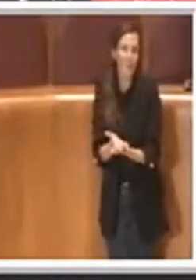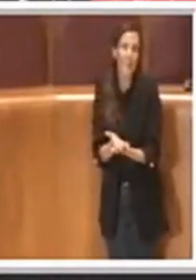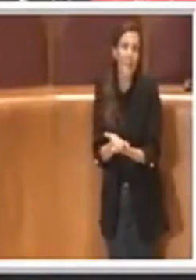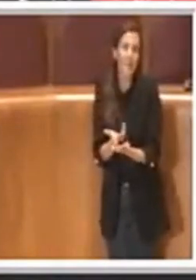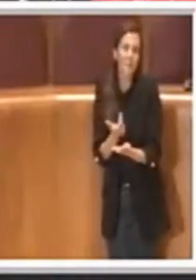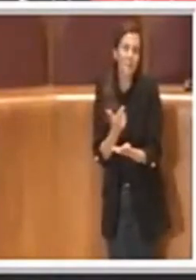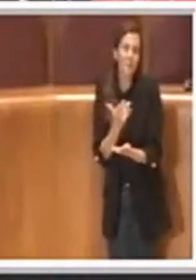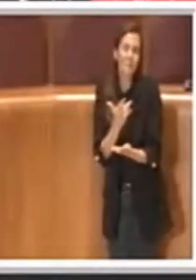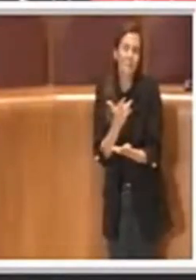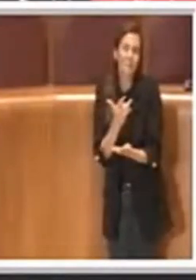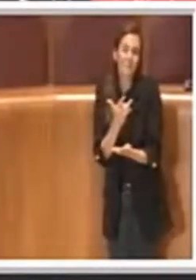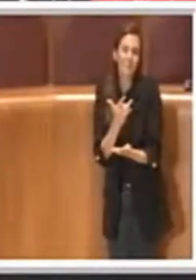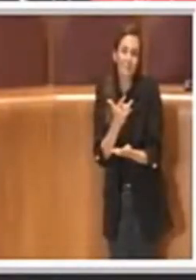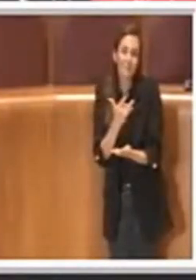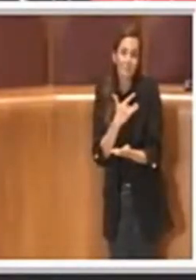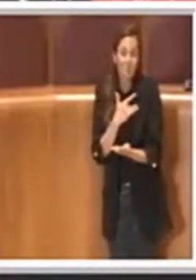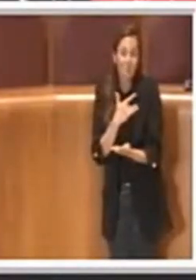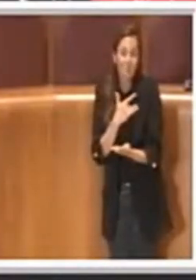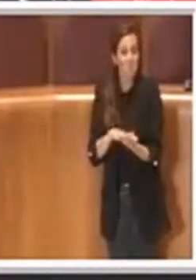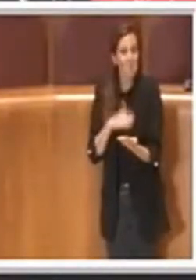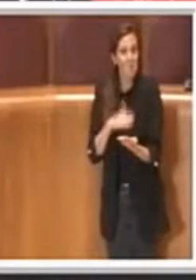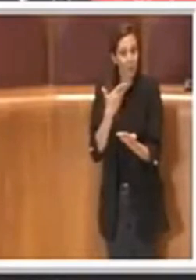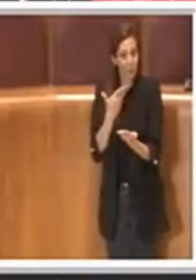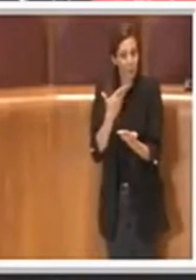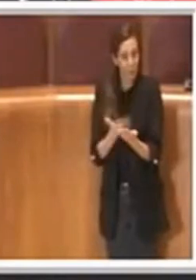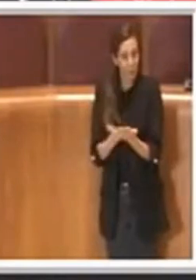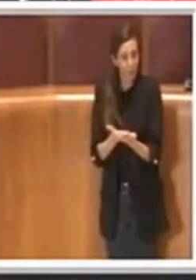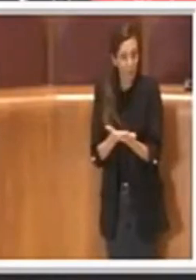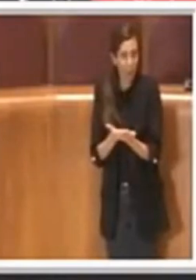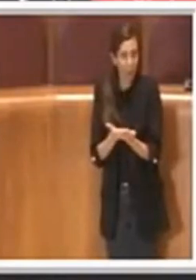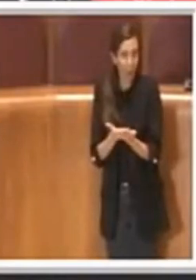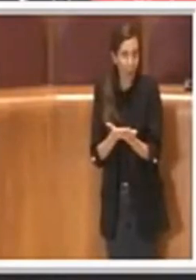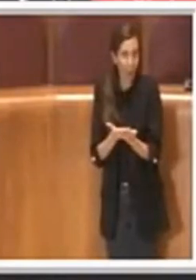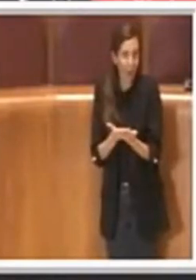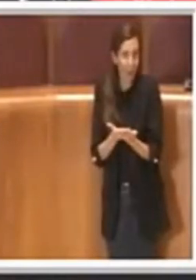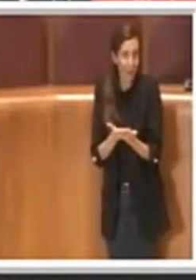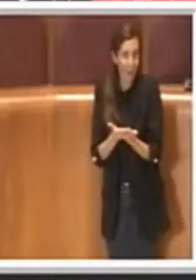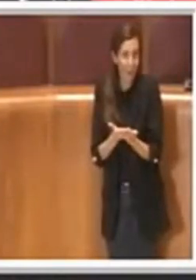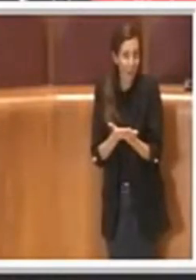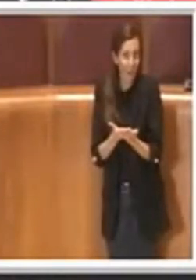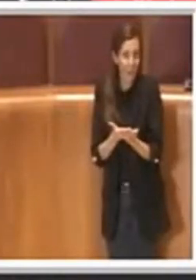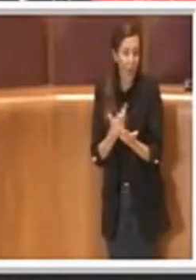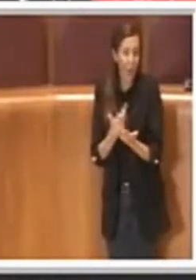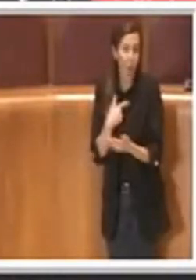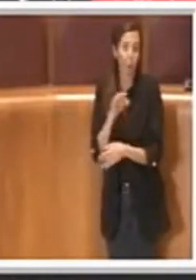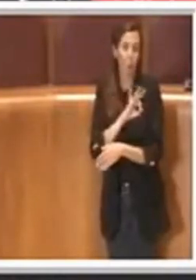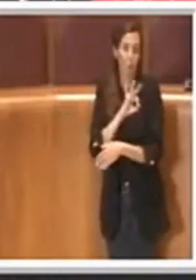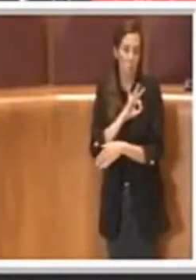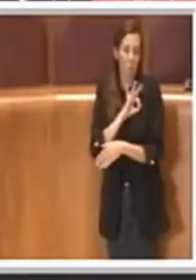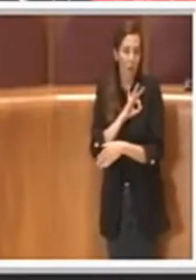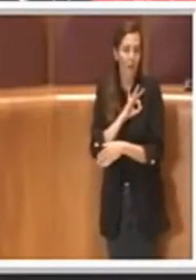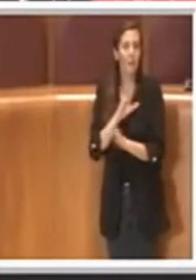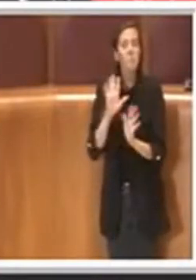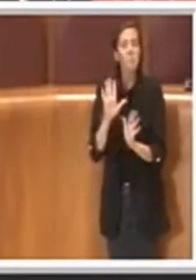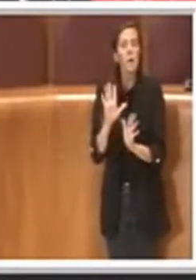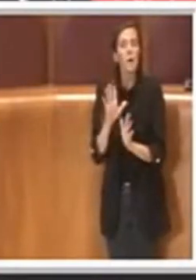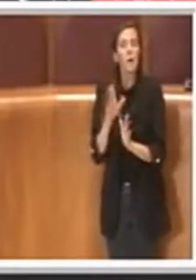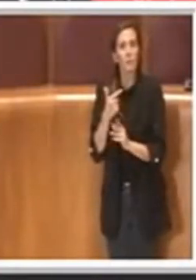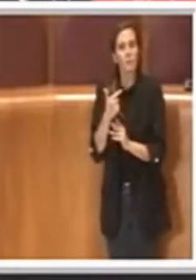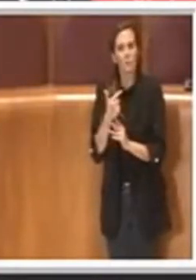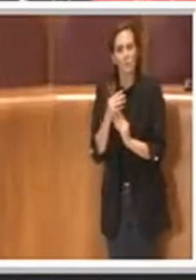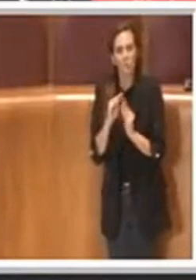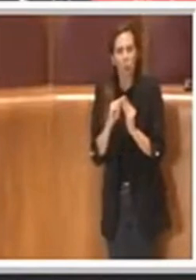ritiene valida dal lato del merito, dal lato meritorio, ci si chiede però come in nove